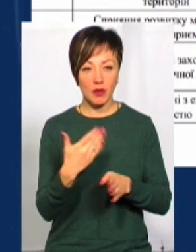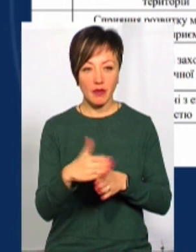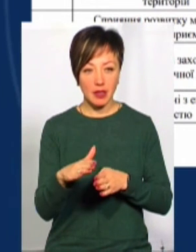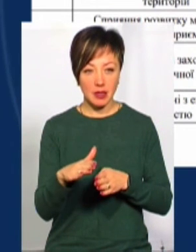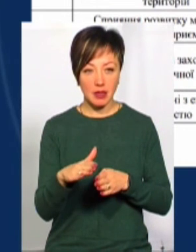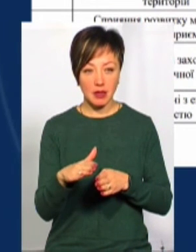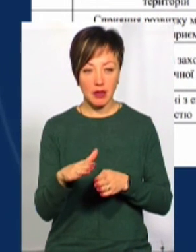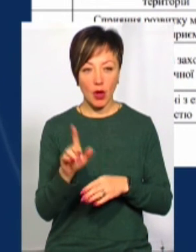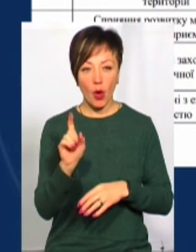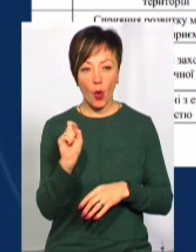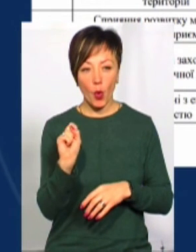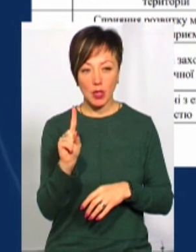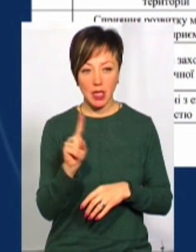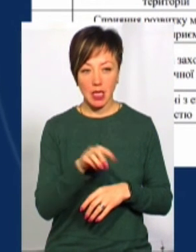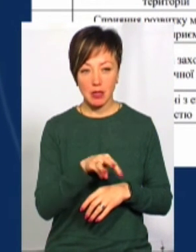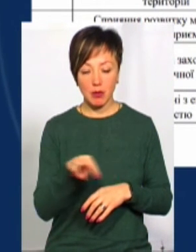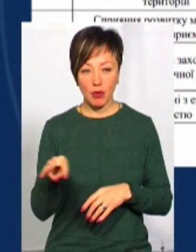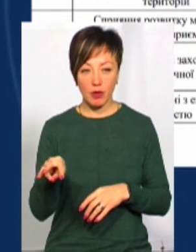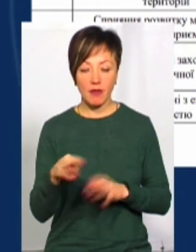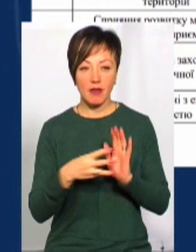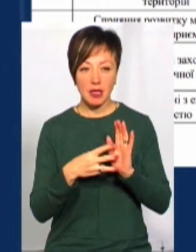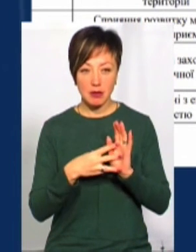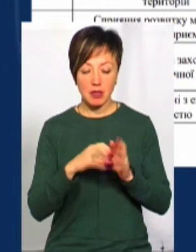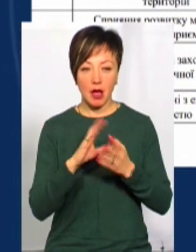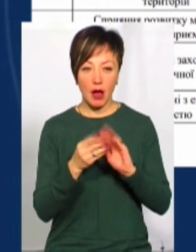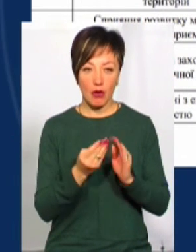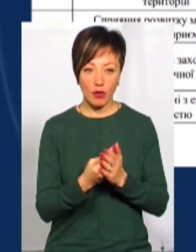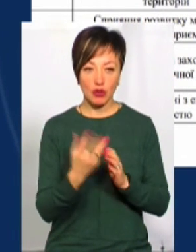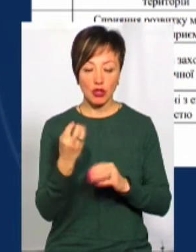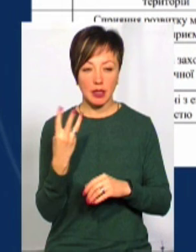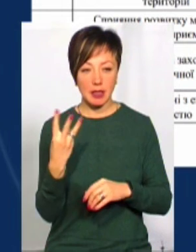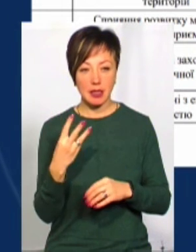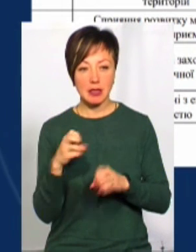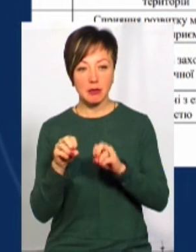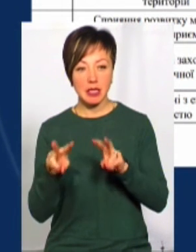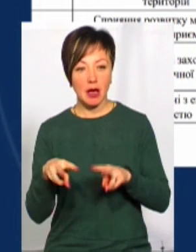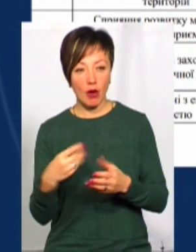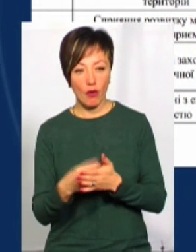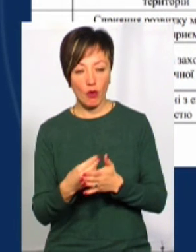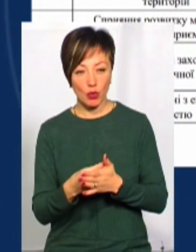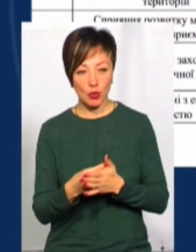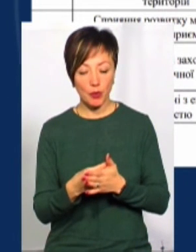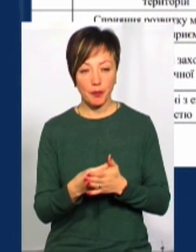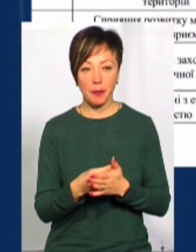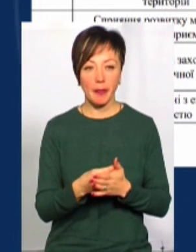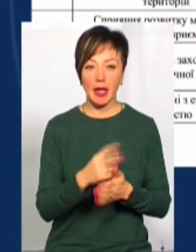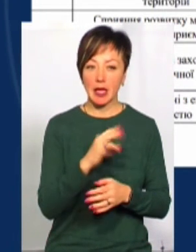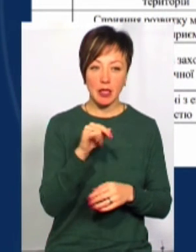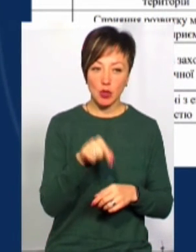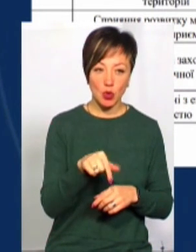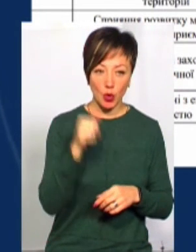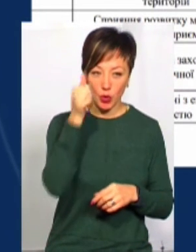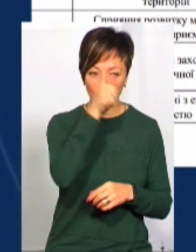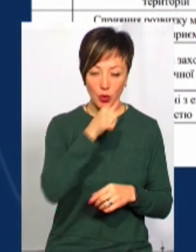виділити понад 11 мільйонів гривень, 8 мільйонів із загального фонду і ще 3 – із спеціалізованого. Але ні цього